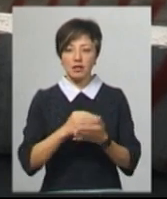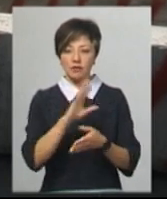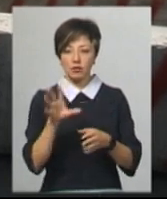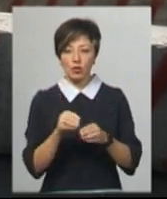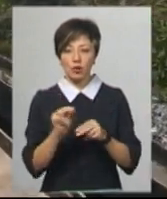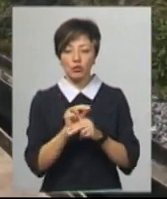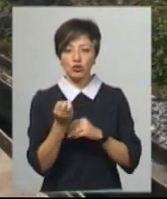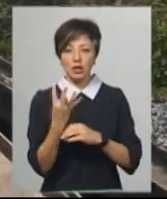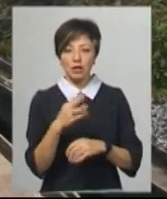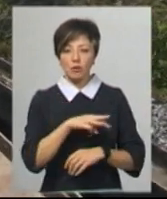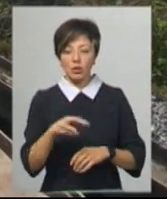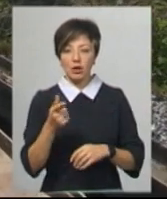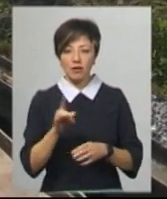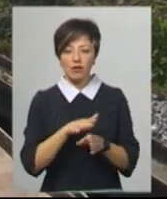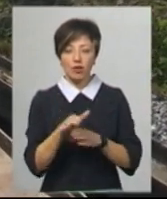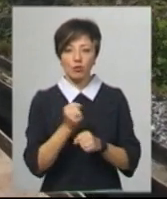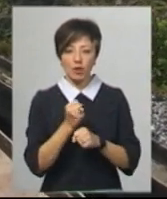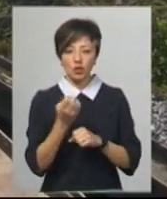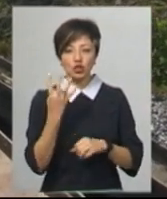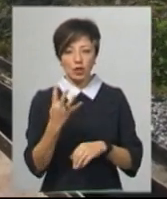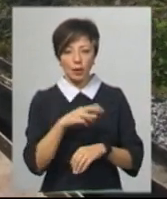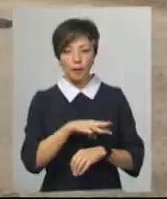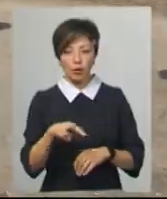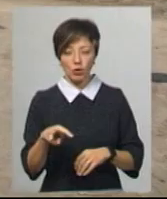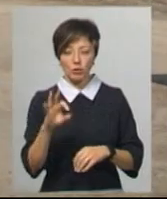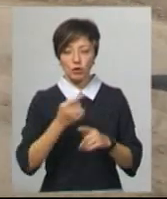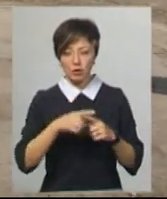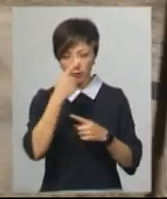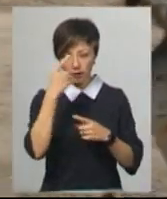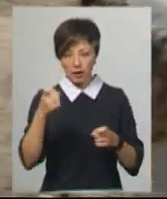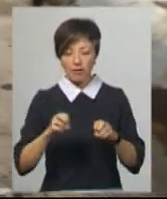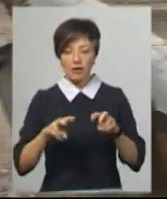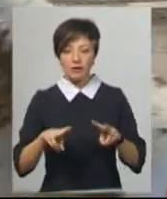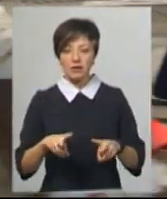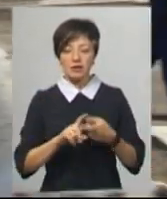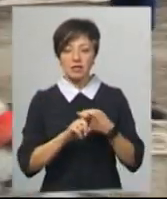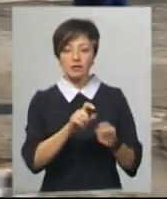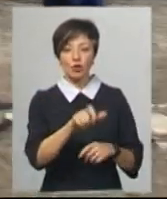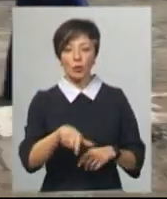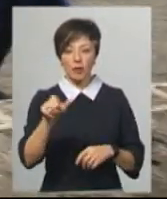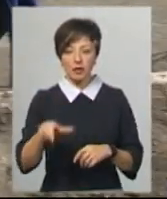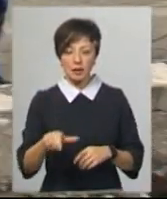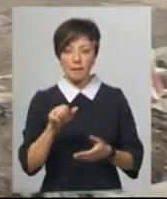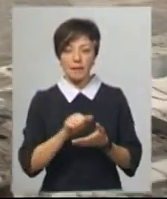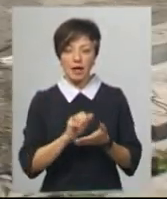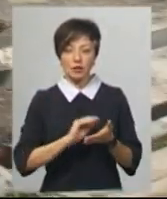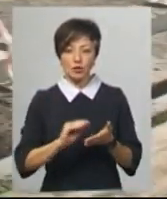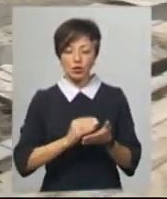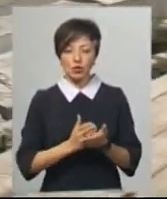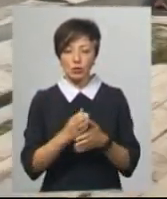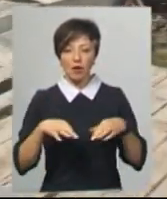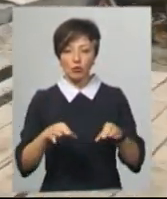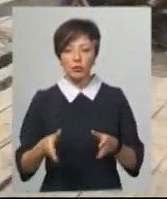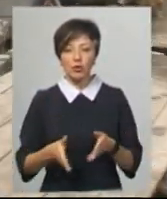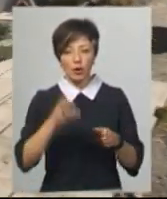14 мільйонів гривень. Виконано робіт на 4 мільйони. Про це повідомила фахівець із зв'язків з громадськістю та пресою Служби автомобільних